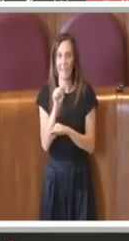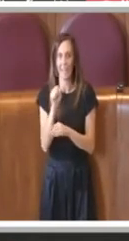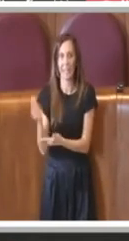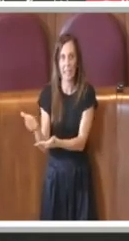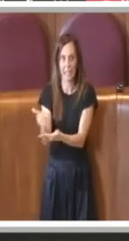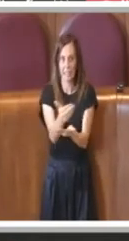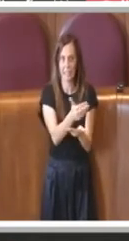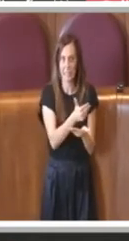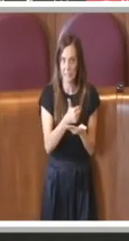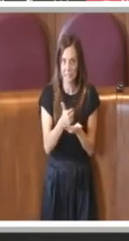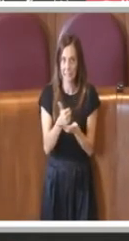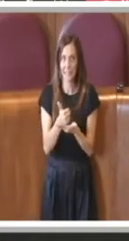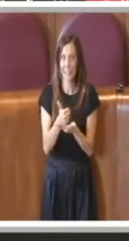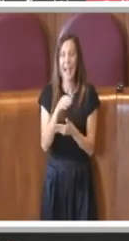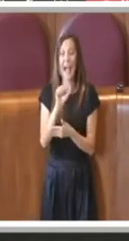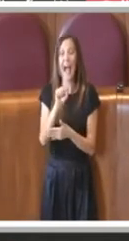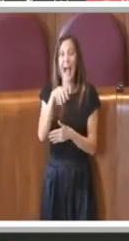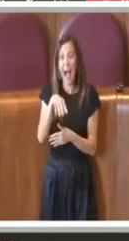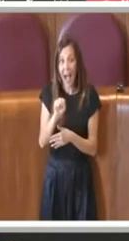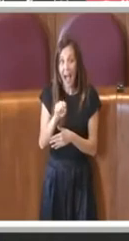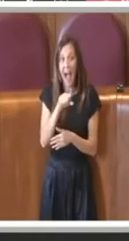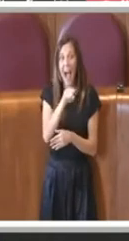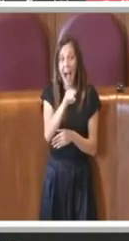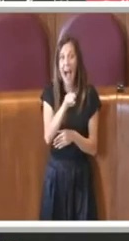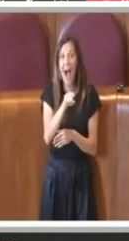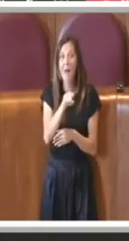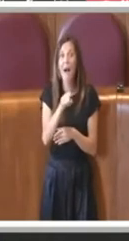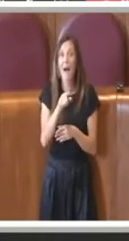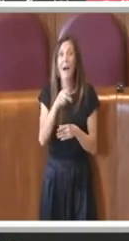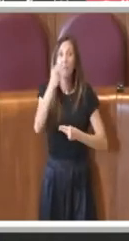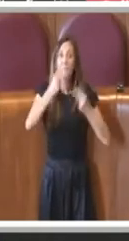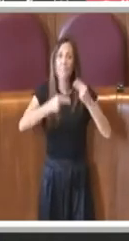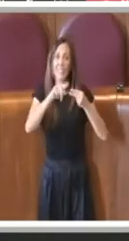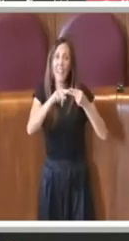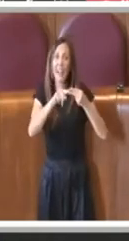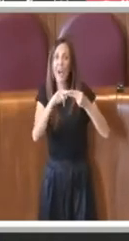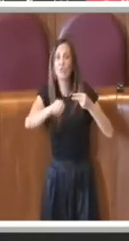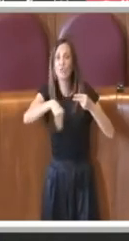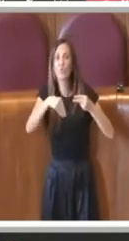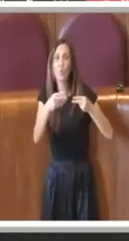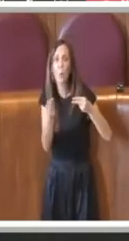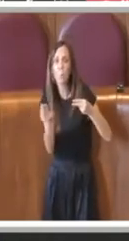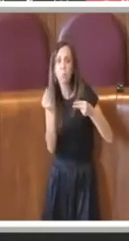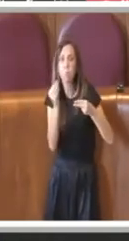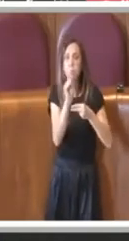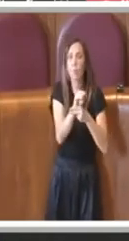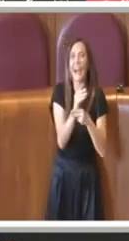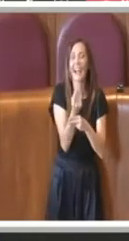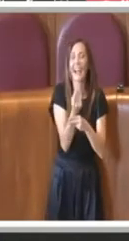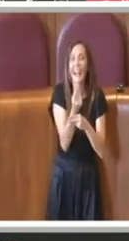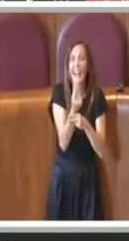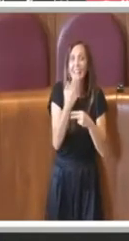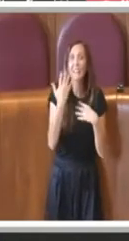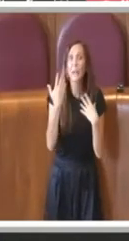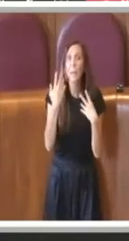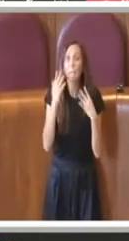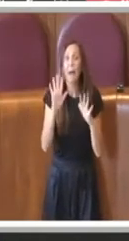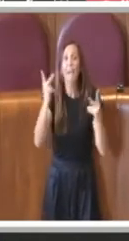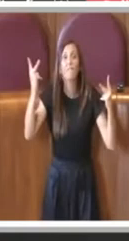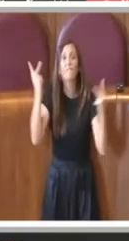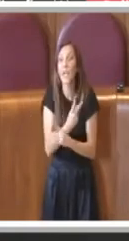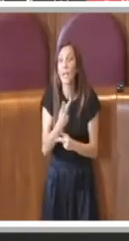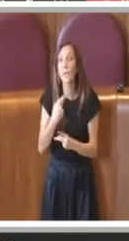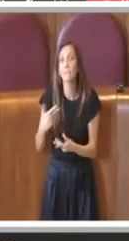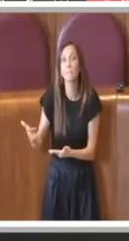effettivamente AMA metteva tra i crediti, ma crediti che in realtà erano sulla carta e mentre noi adesso praticamente